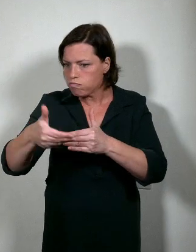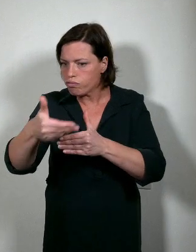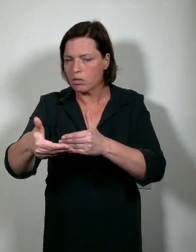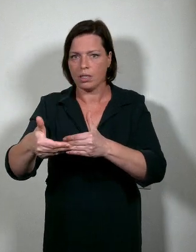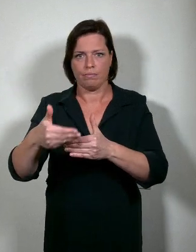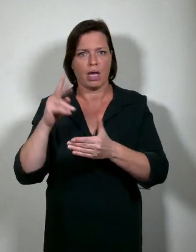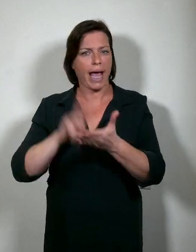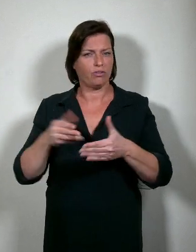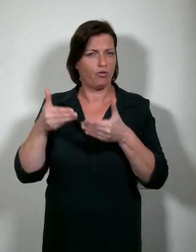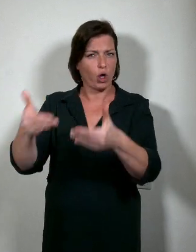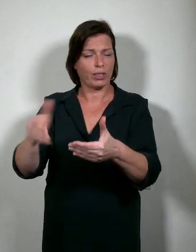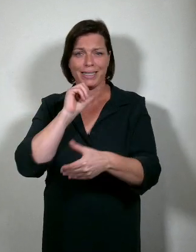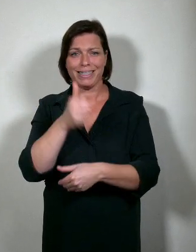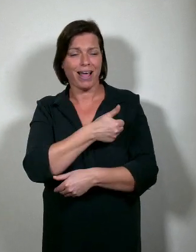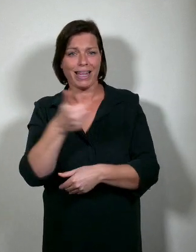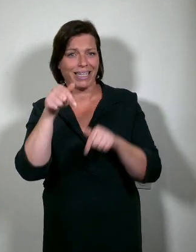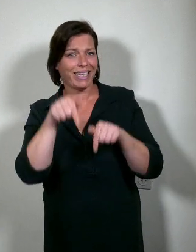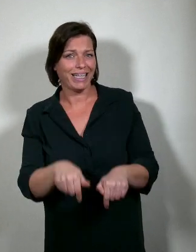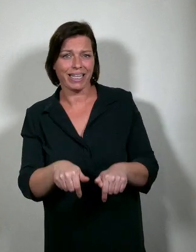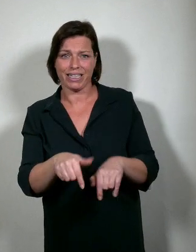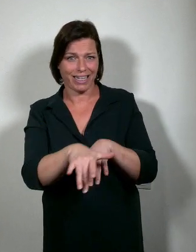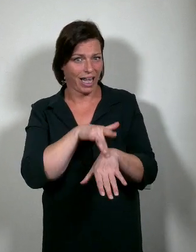alleen in België, ter wereld.